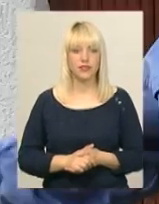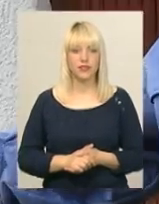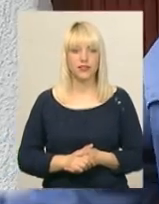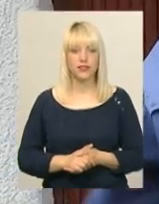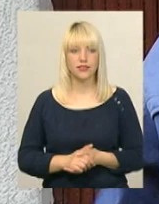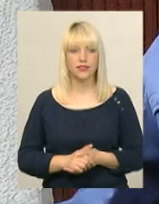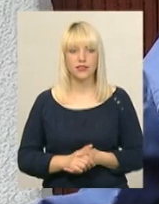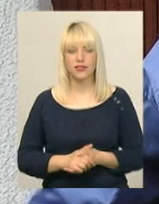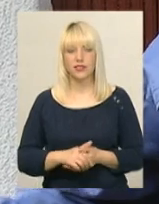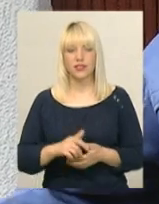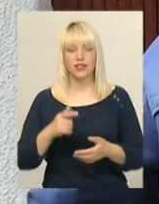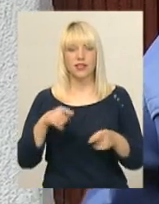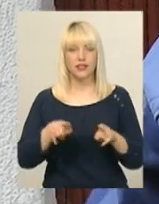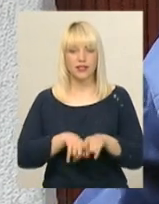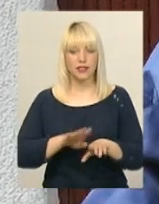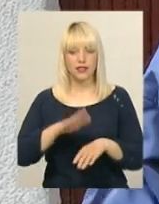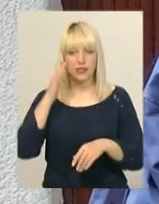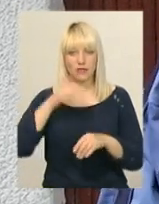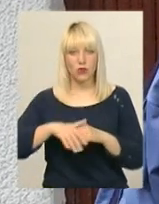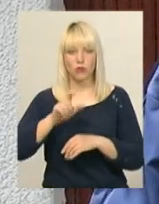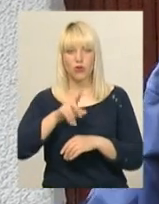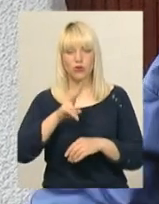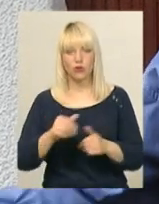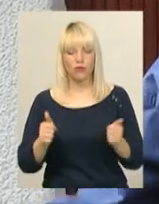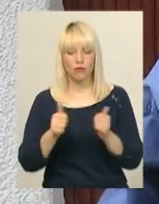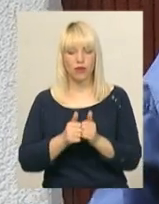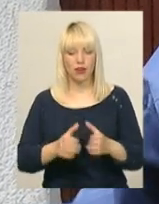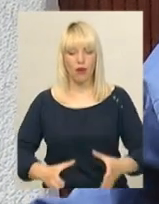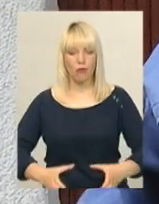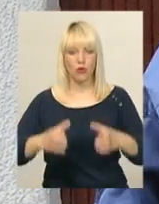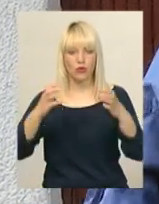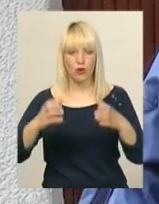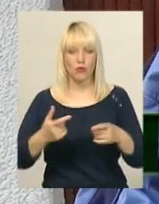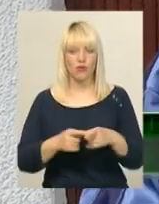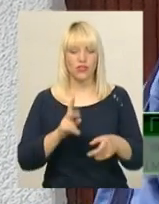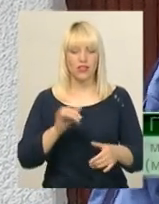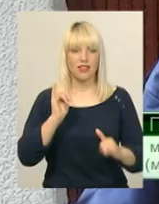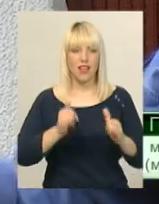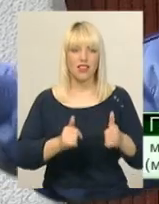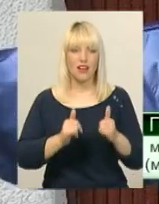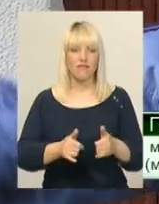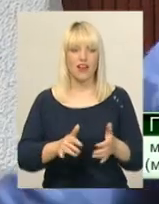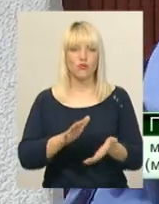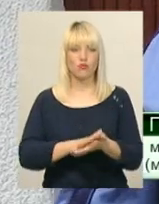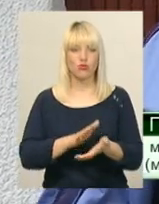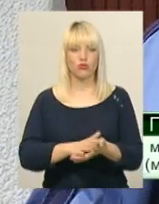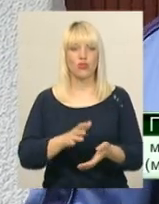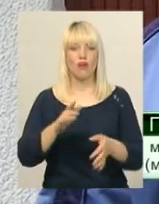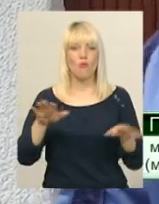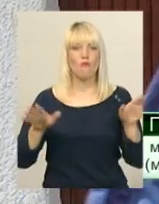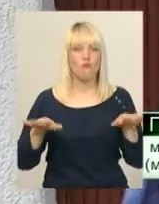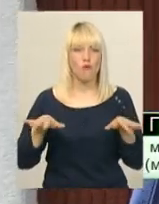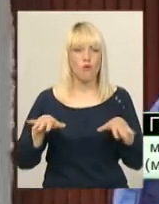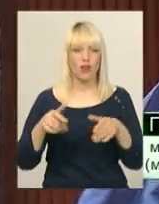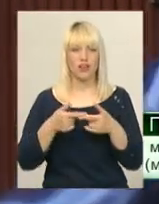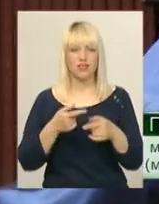Є несвідомі люди, які викидають сміття біля мусоропровода, наливають брудно, мухи, все, що хочете там водиться.